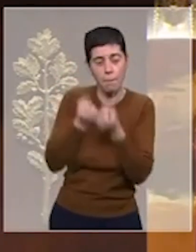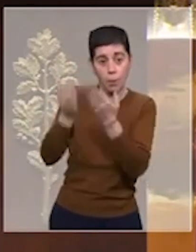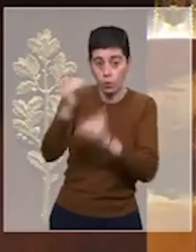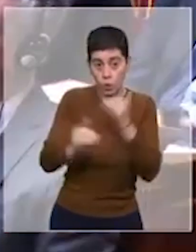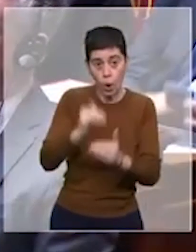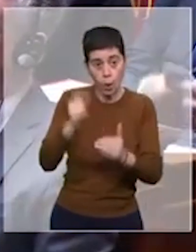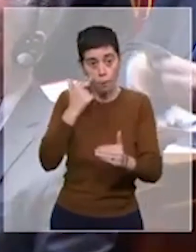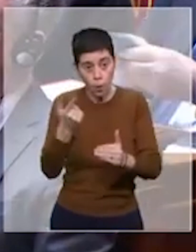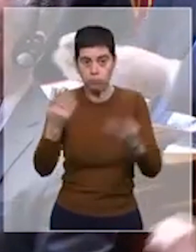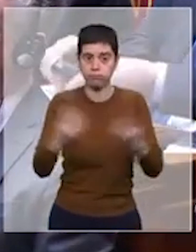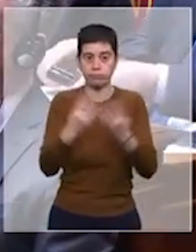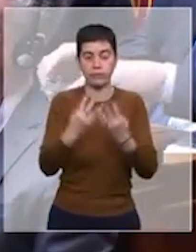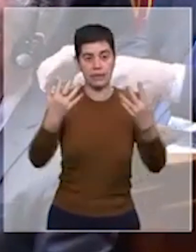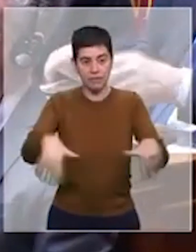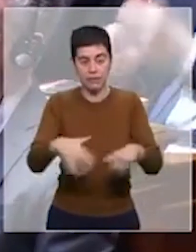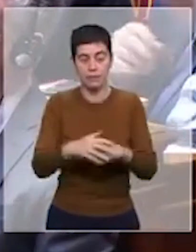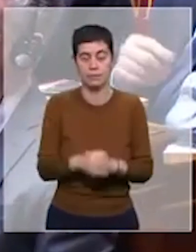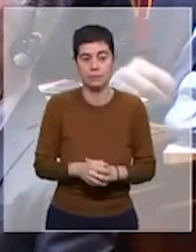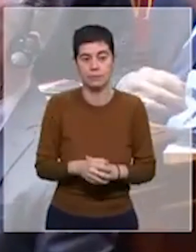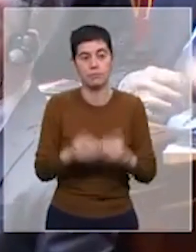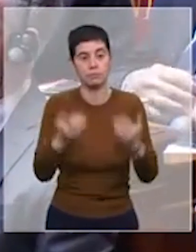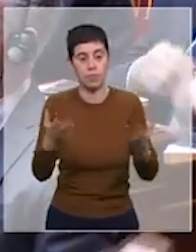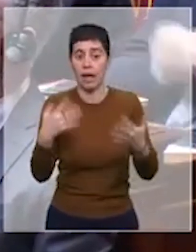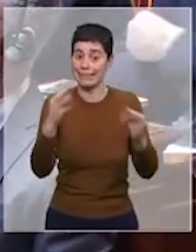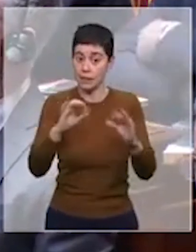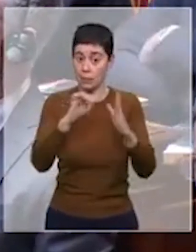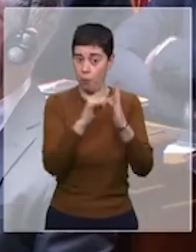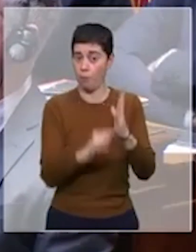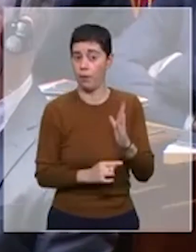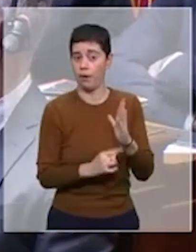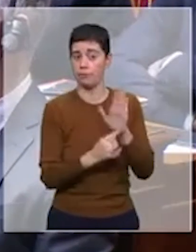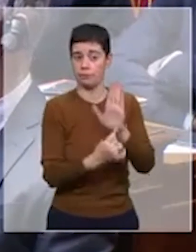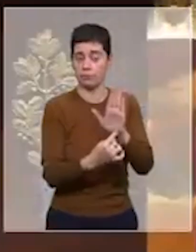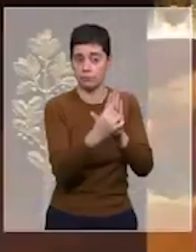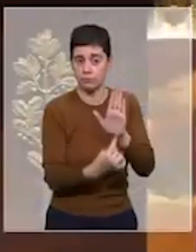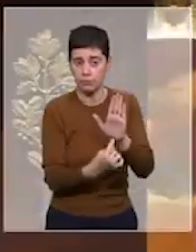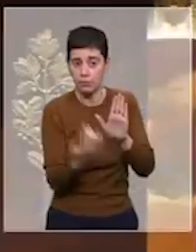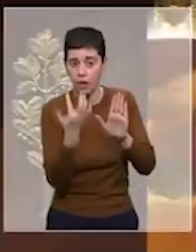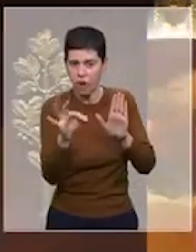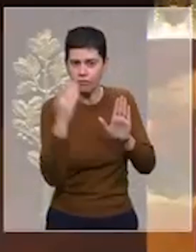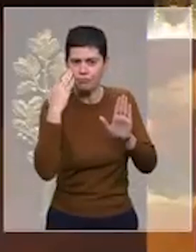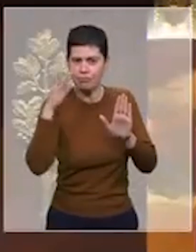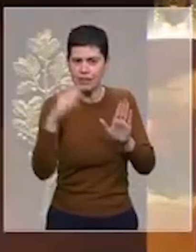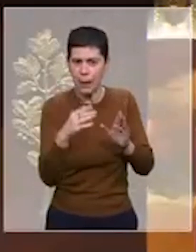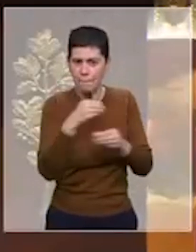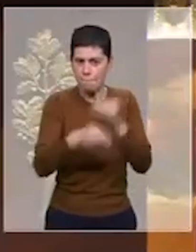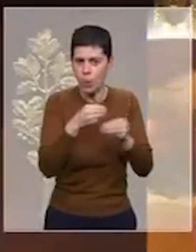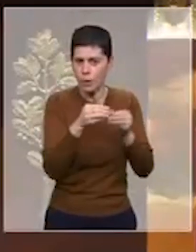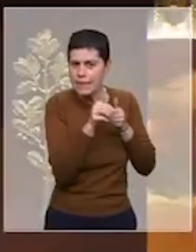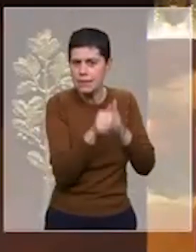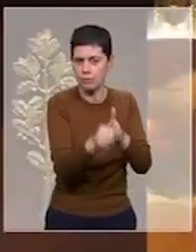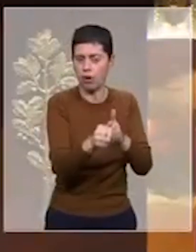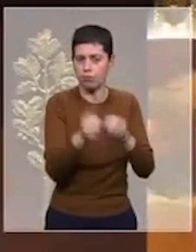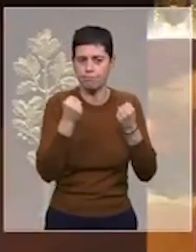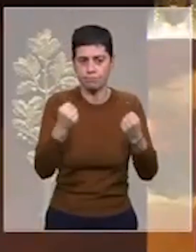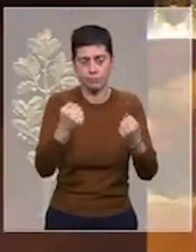notre formule de la paix constitue de 10 points. Nous voyons que la France est un leader puissant et qui aidera